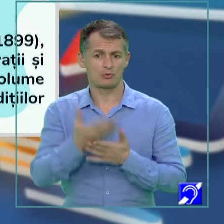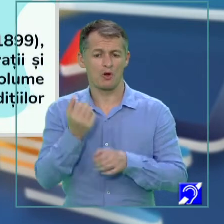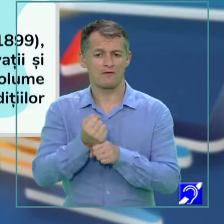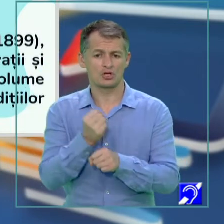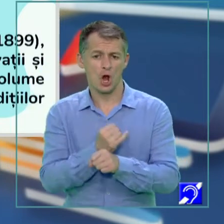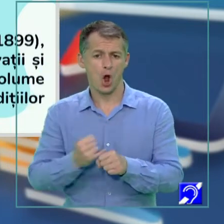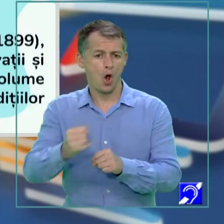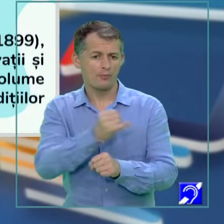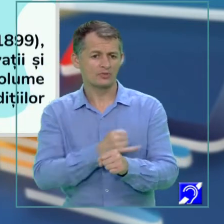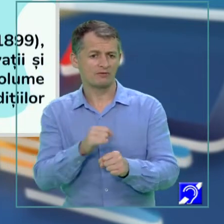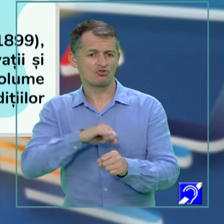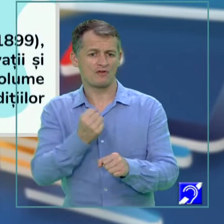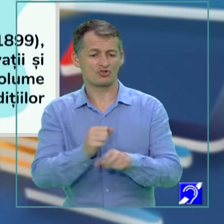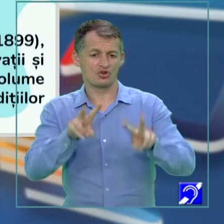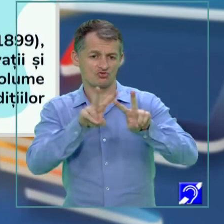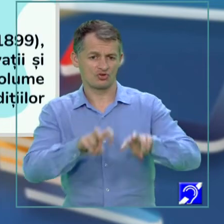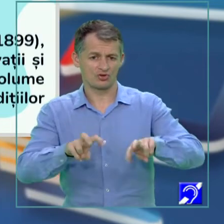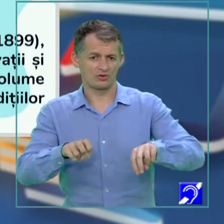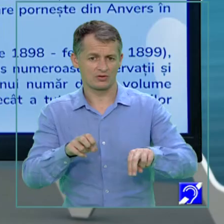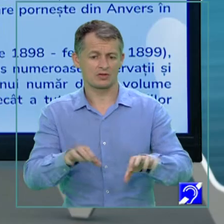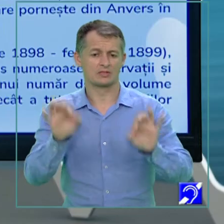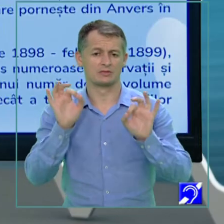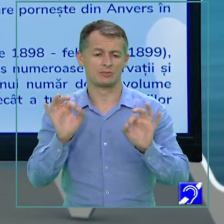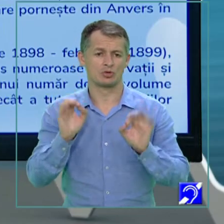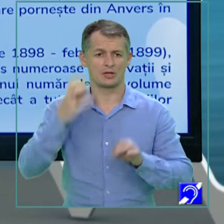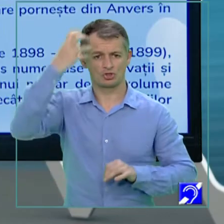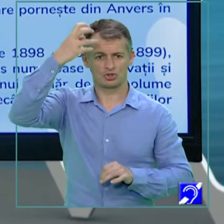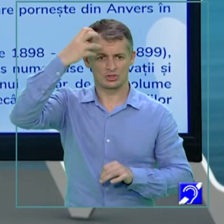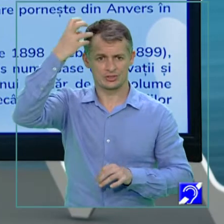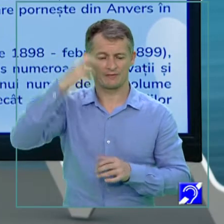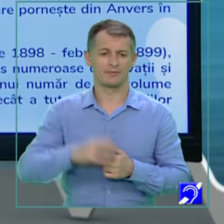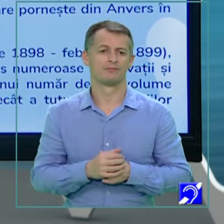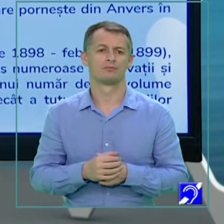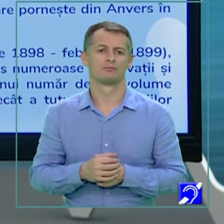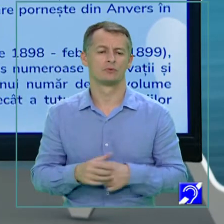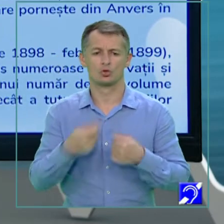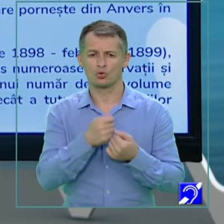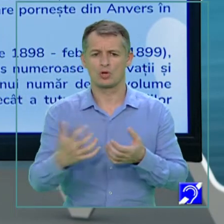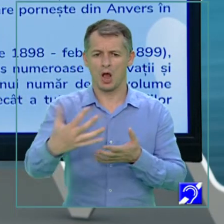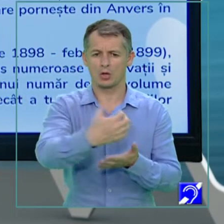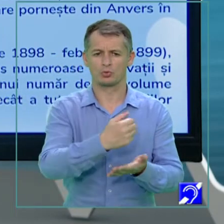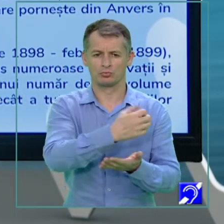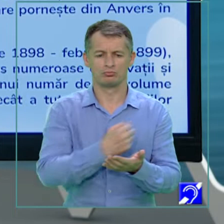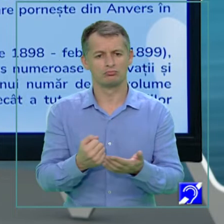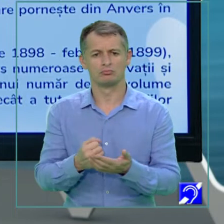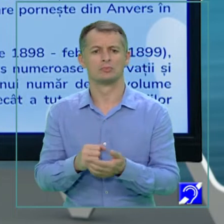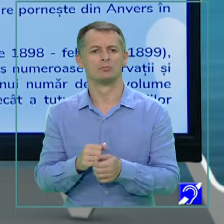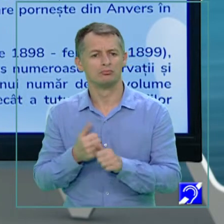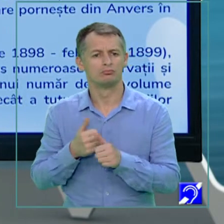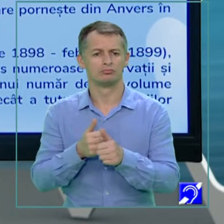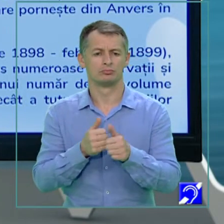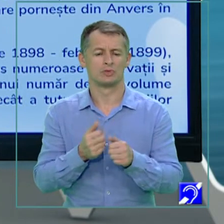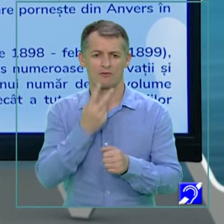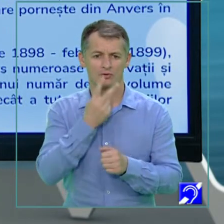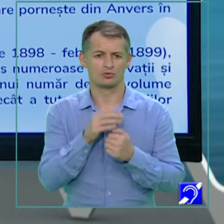cercetări de natură științifică. Materialul adunat a constituit obiectul unui